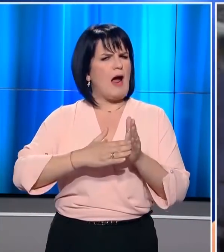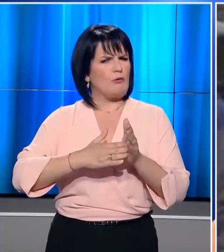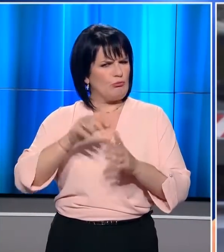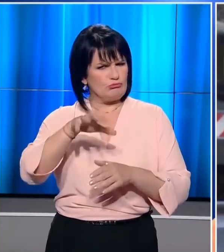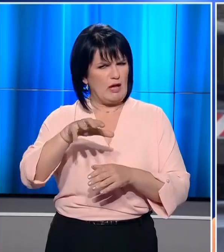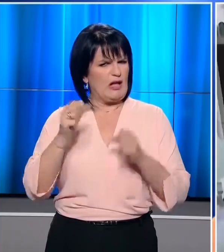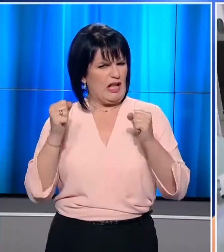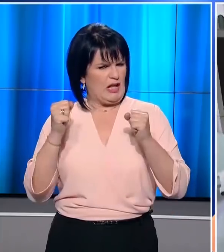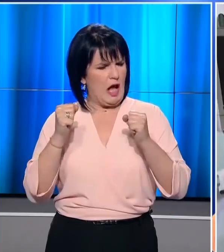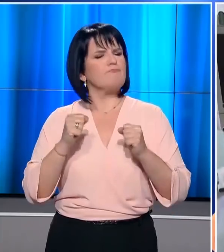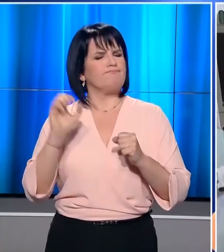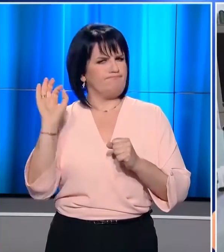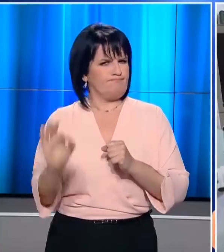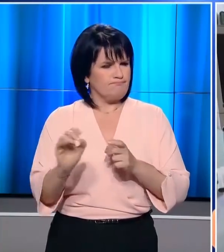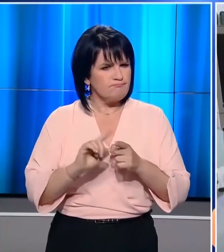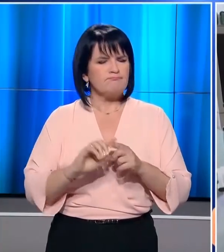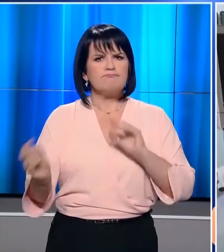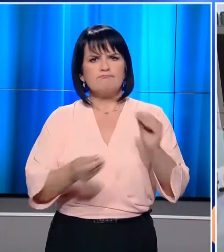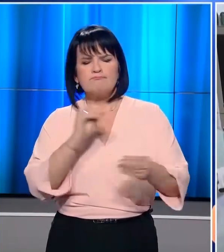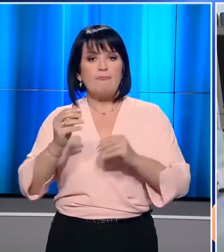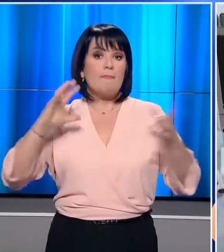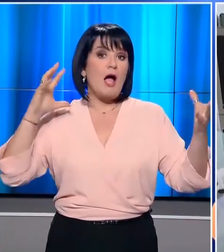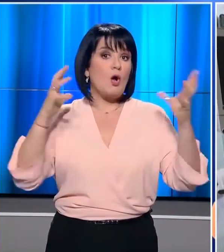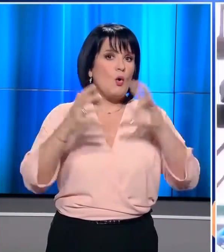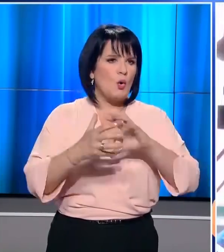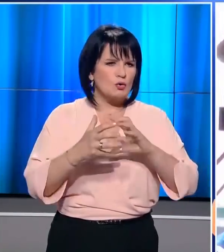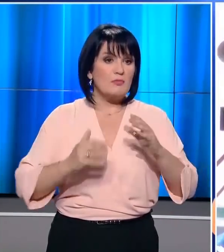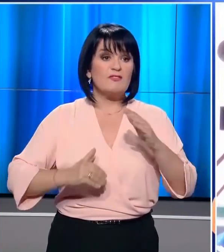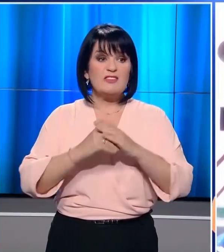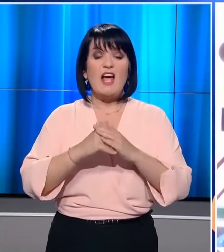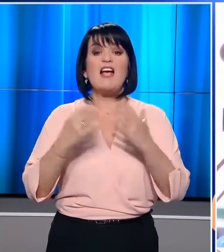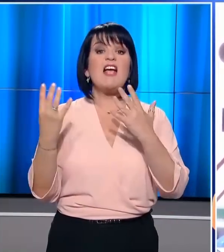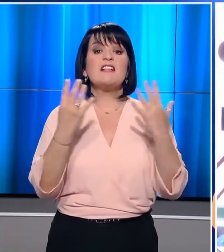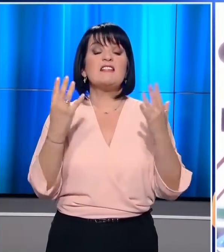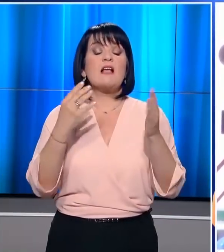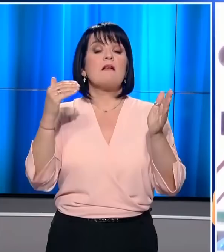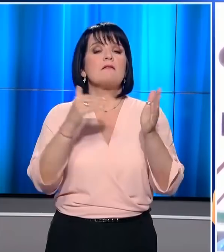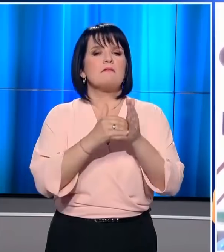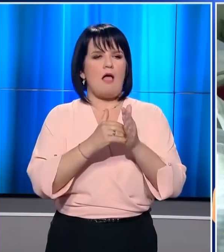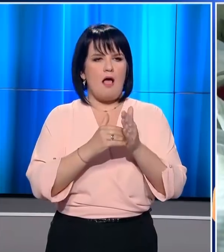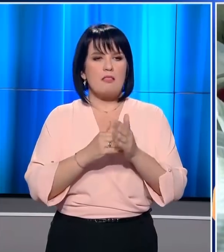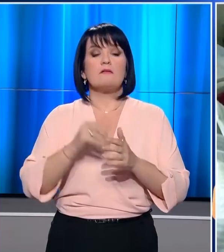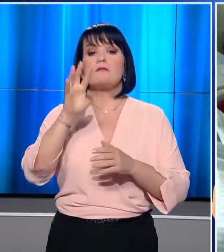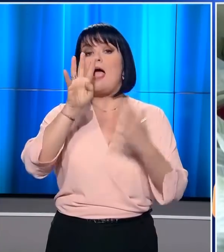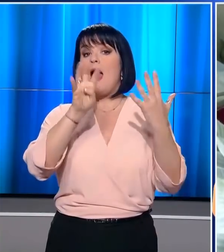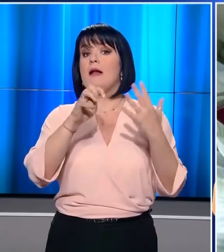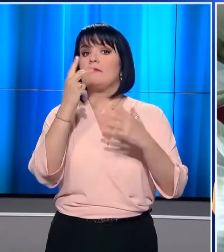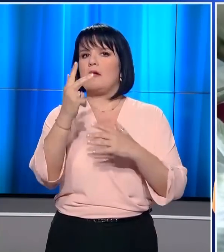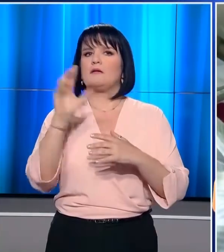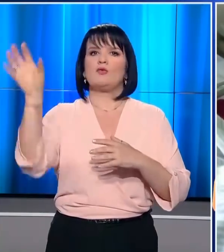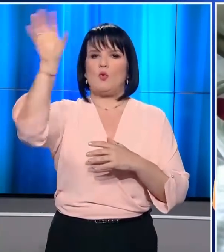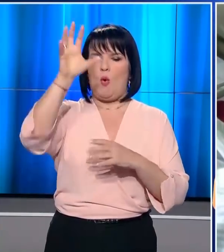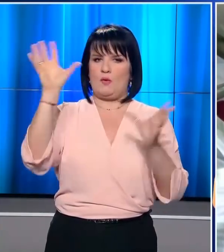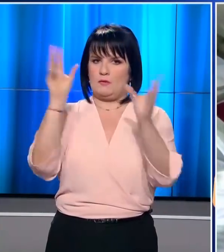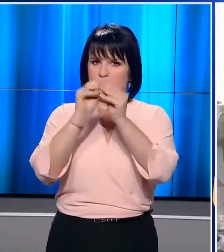υπηρεσίες υγείας. Τα κρούσματα του κορονοϊού παγκοσμίως πλησιάζουν τα 99.093 χώρες, ενώ οι